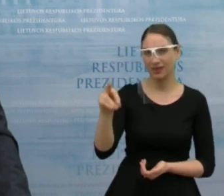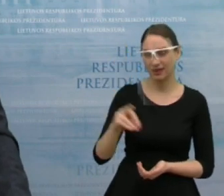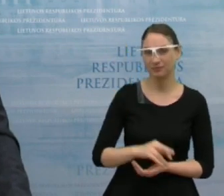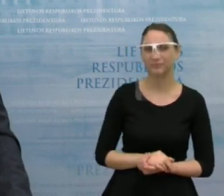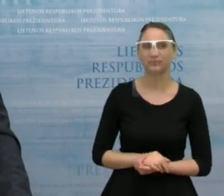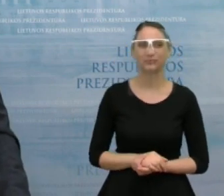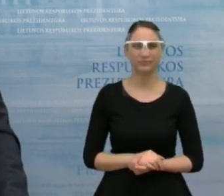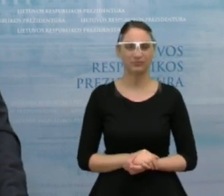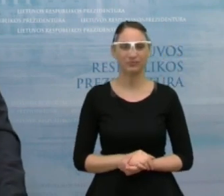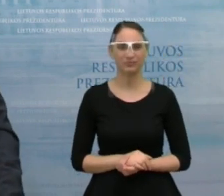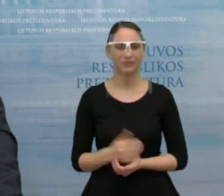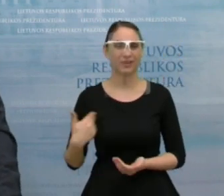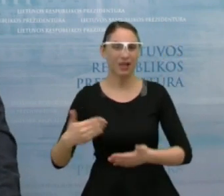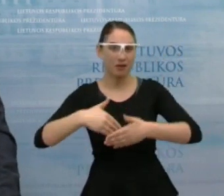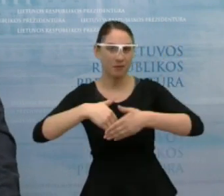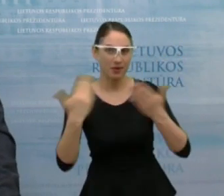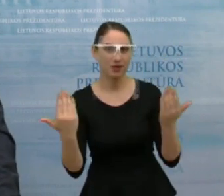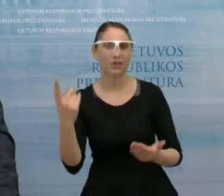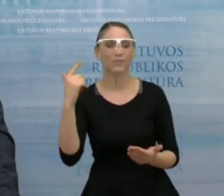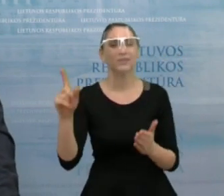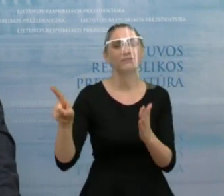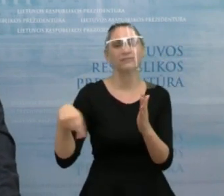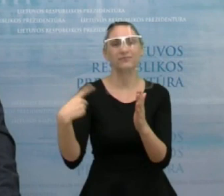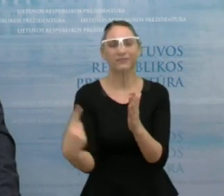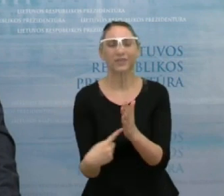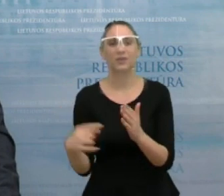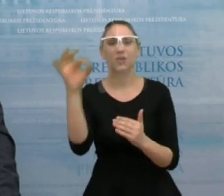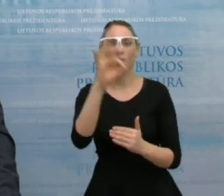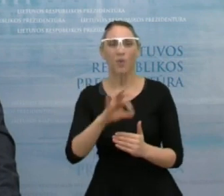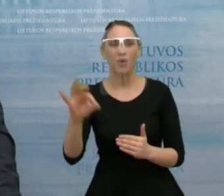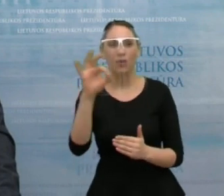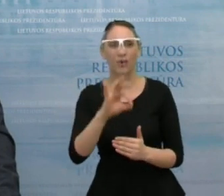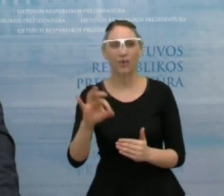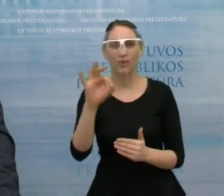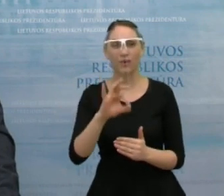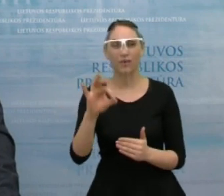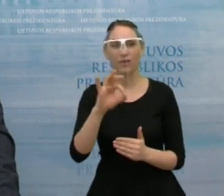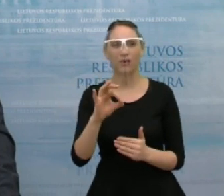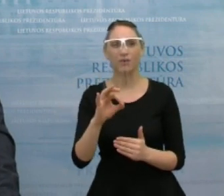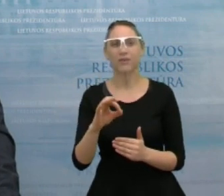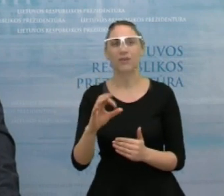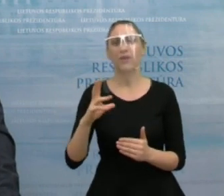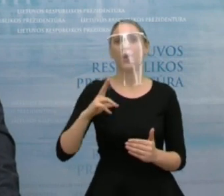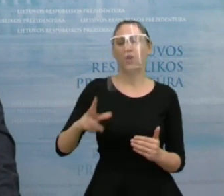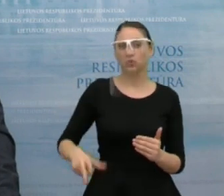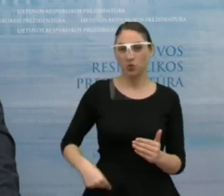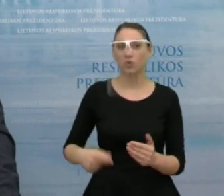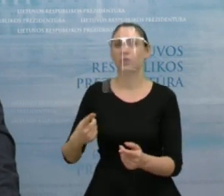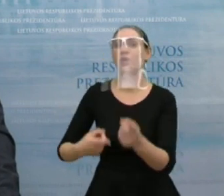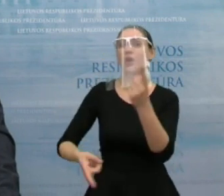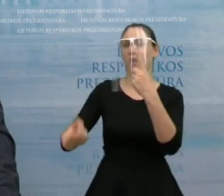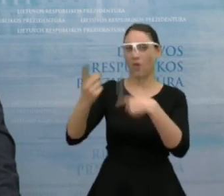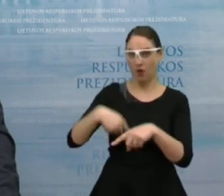norėjau paklausti iš kitos pusės klausimą dėl grįžusios vyriausiosios dukros. Gal žinote, kaip pats